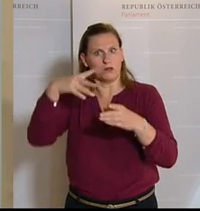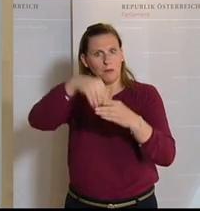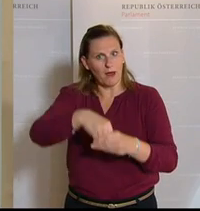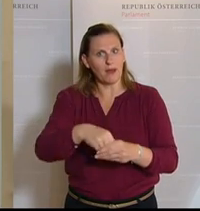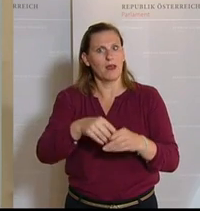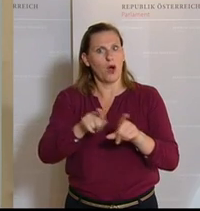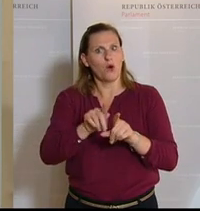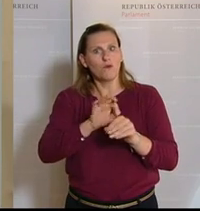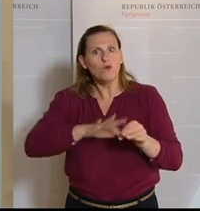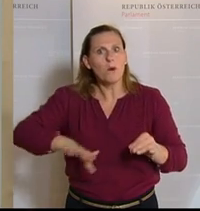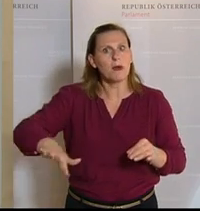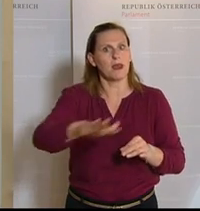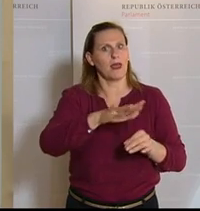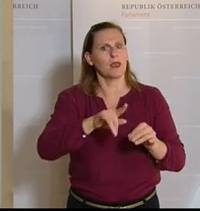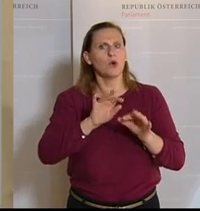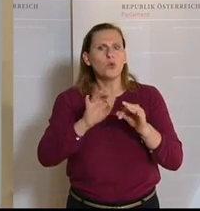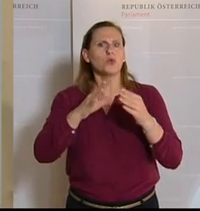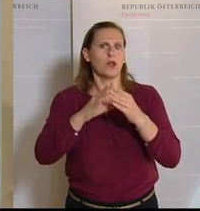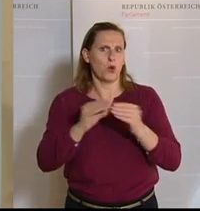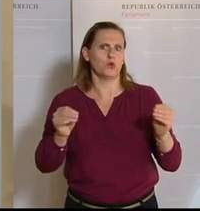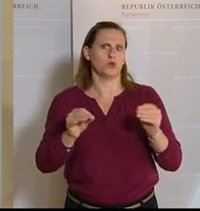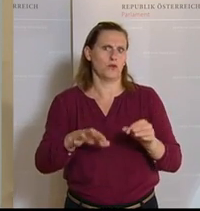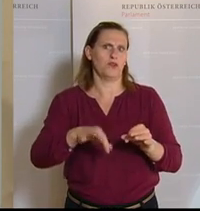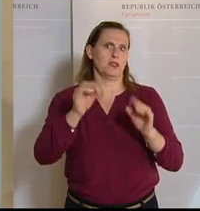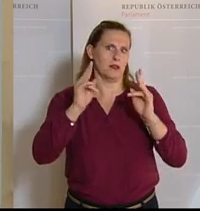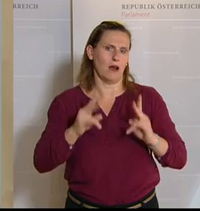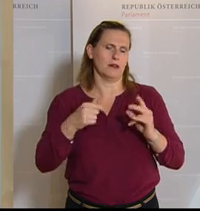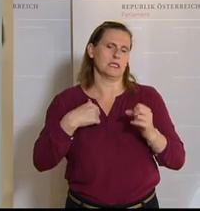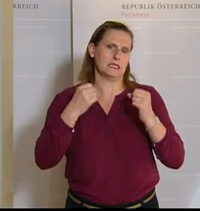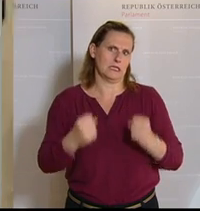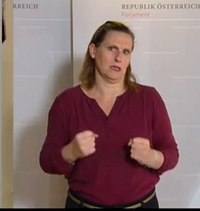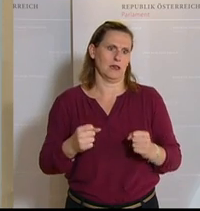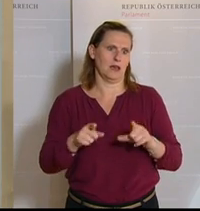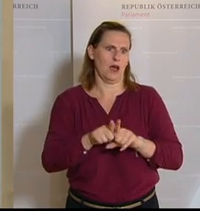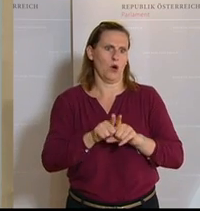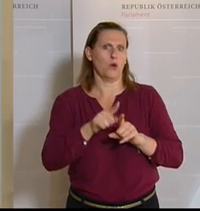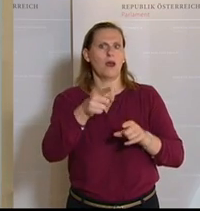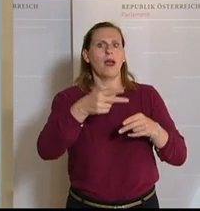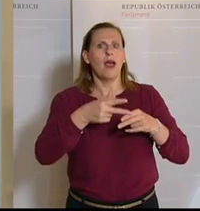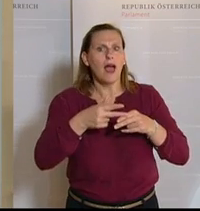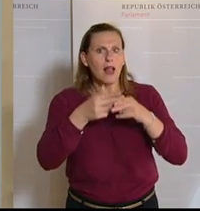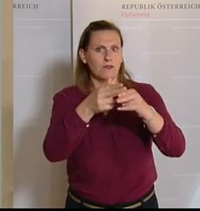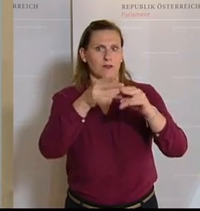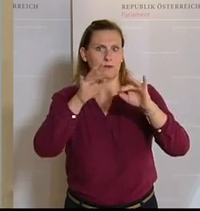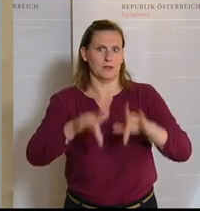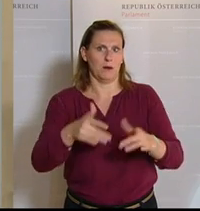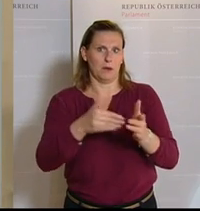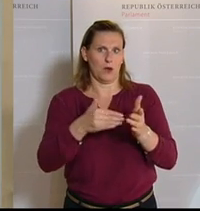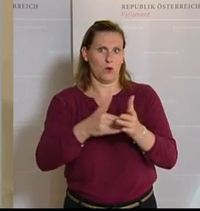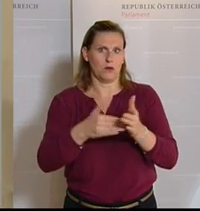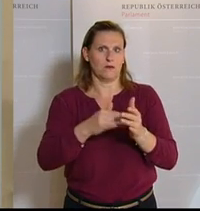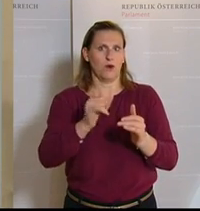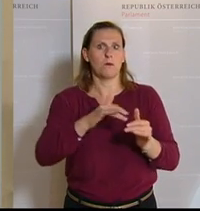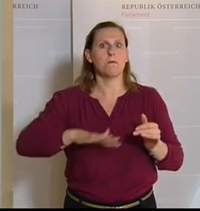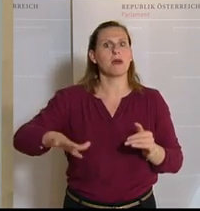wir auch für einen gemeinnützigen Sektor eine gute Lösung auf den Weg bringen, die denjenigen hilft, die es halt tatsächlich brauchen. Ja,